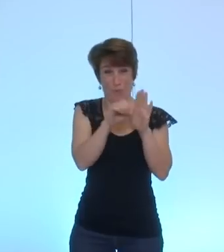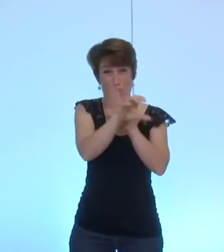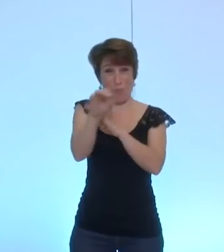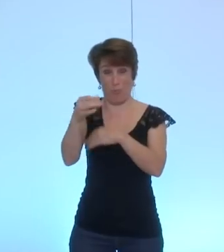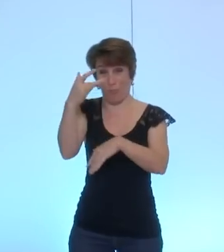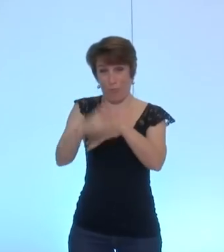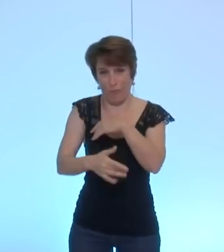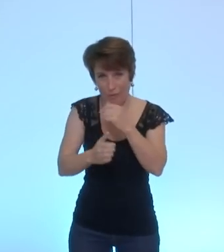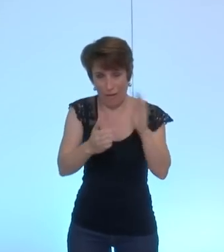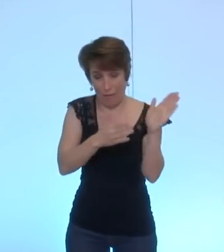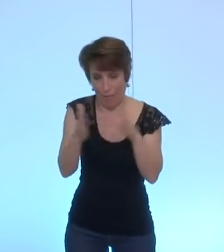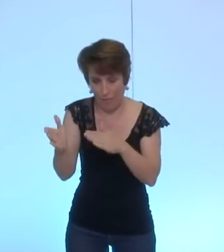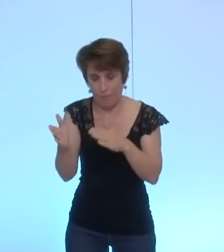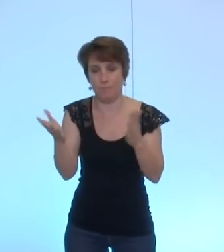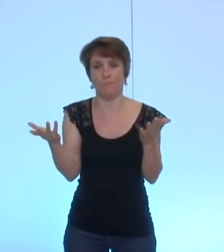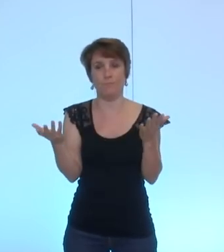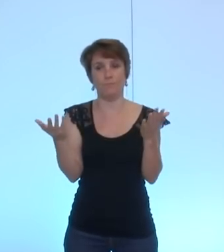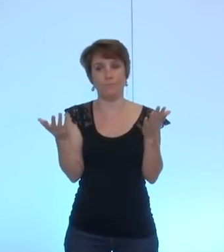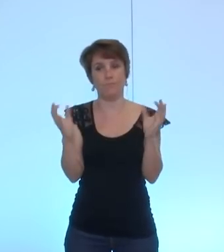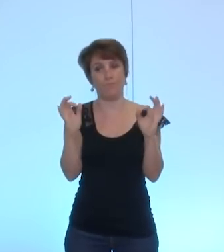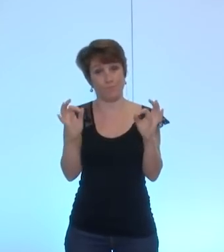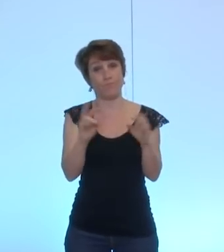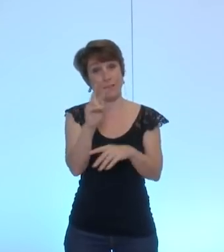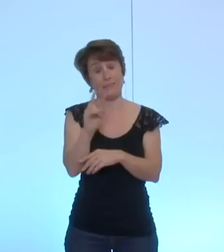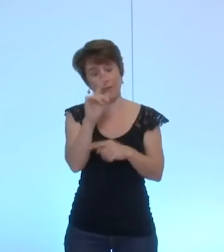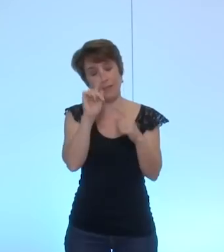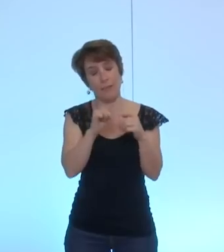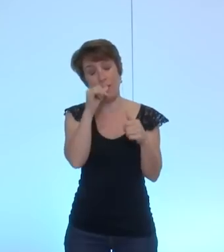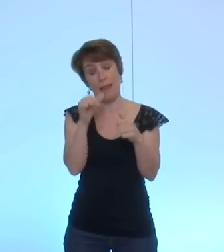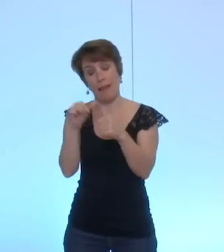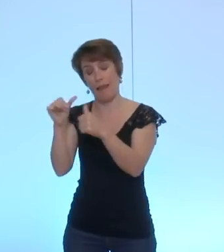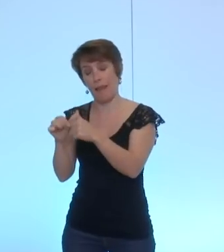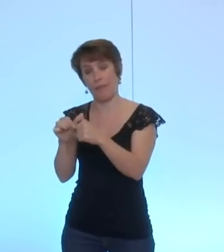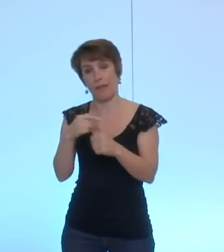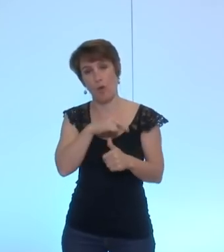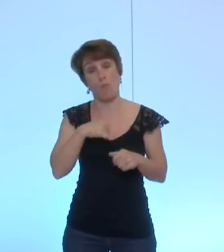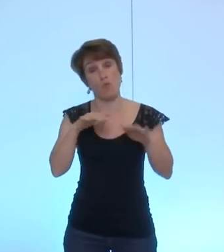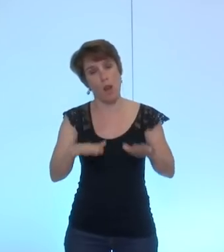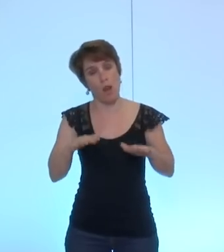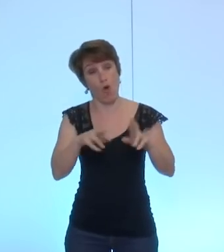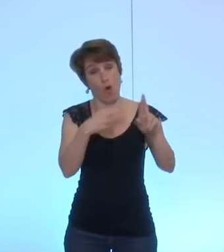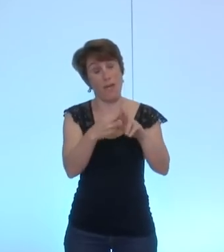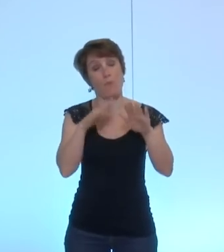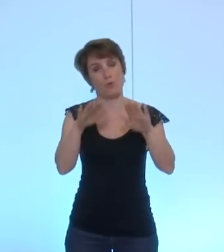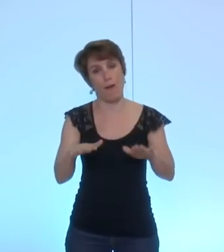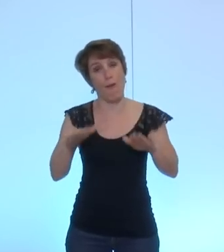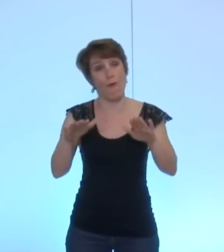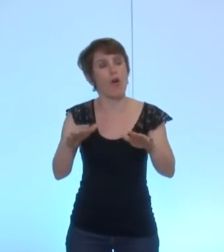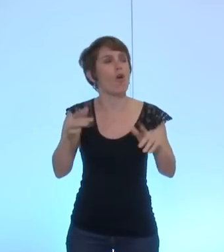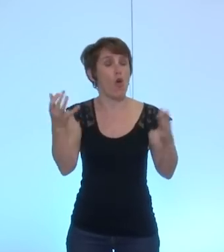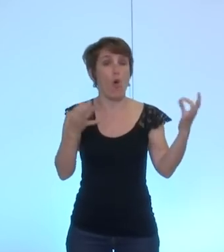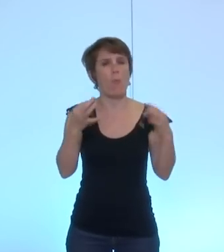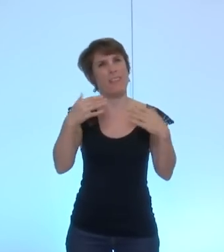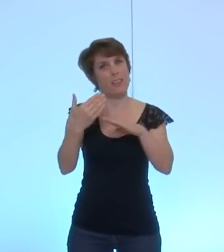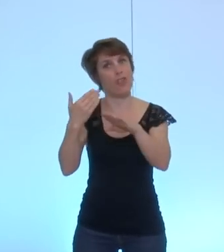courriers d'ailleurs un des domaines où nous avons une certaine lenteur de réponse alors on me dit que c'était déjà le cas avant mais ça reste